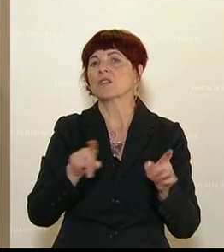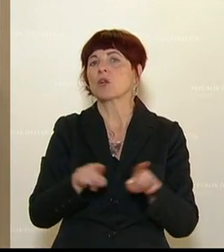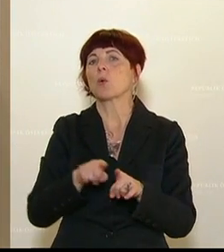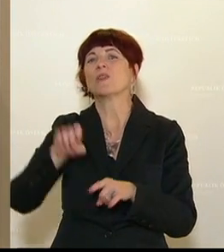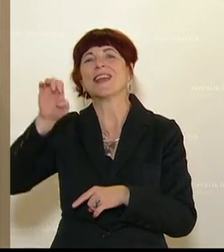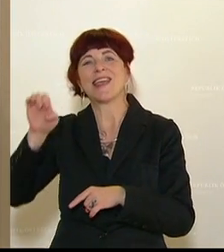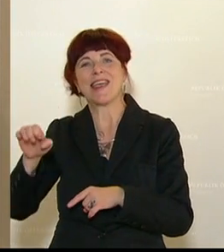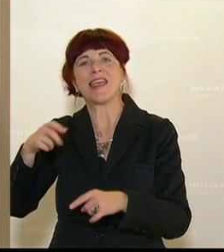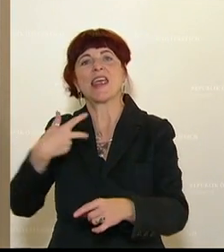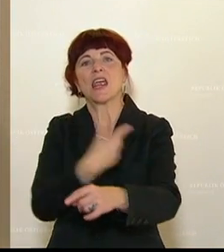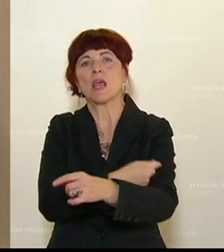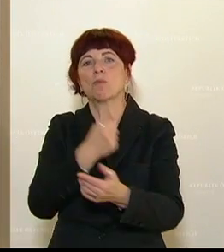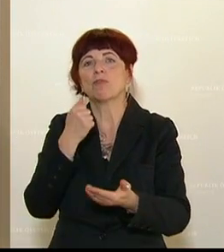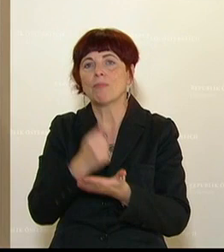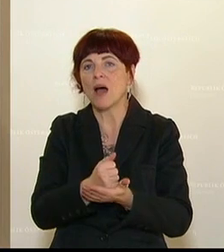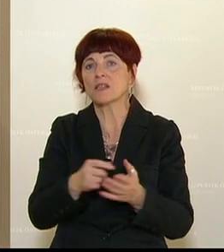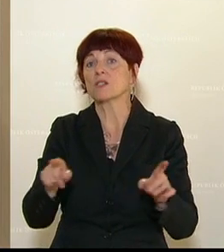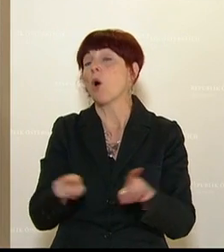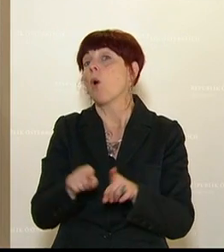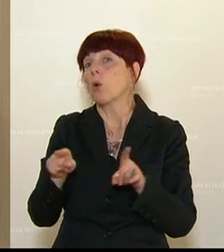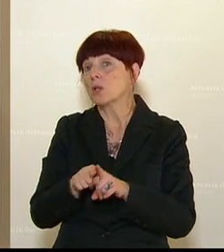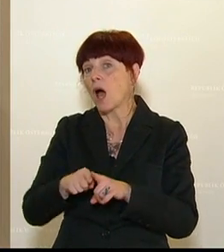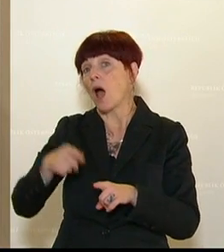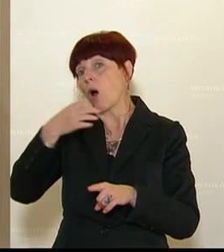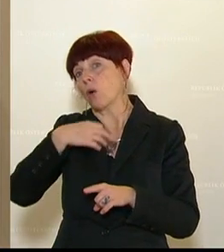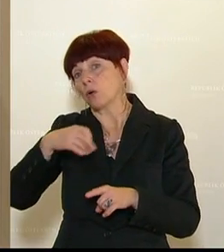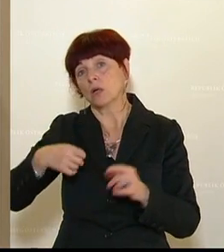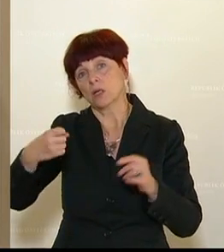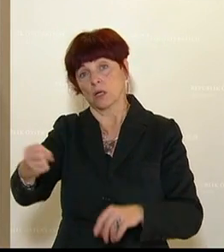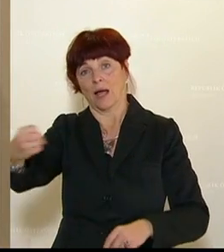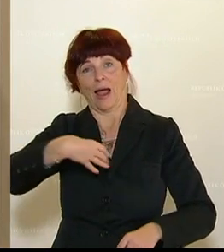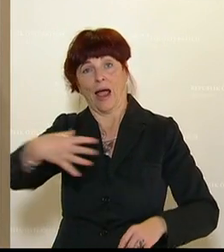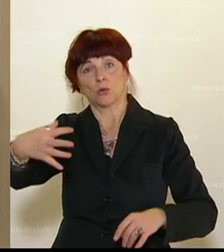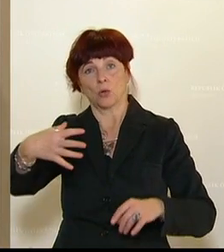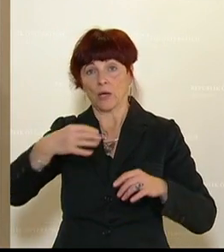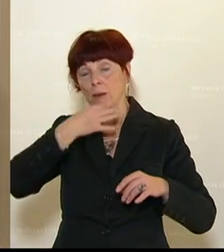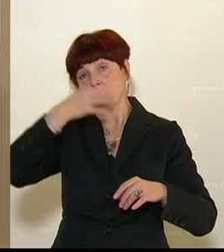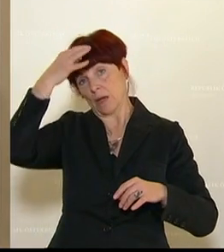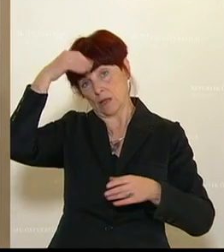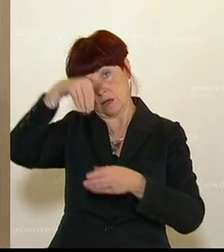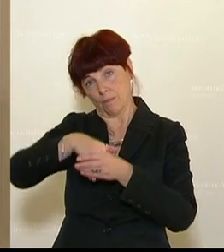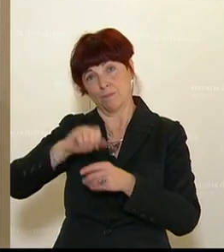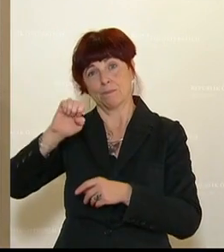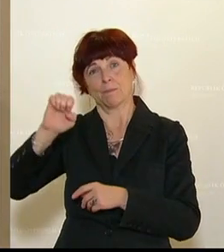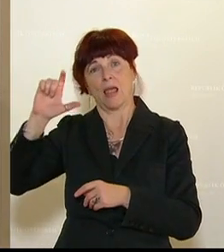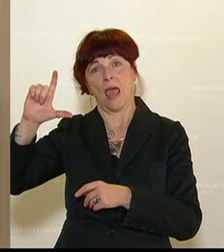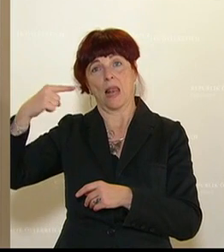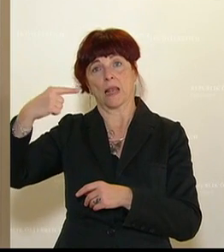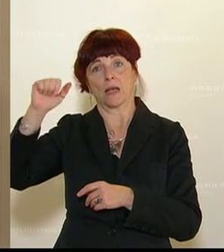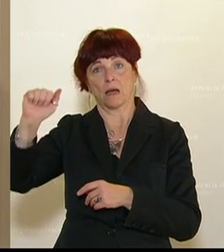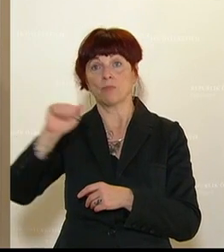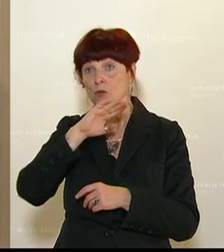Integration der radiologischen Bilder in Elga. Hier tut sich sehr viel und das auch angesichts dieser wirklich